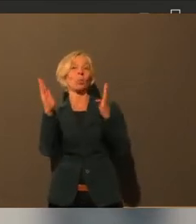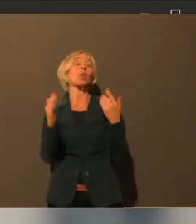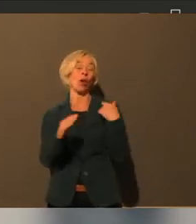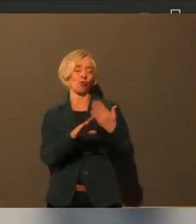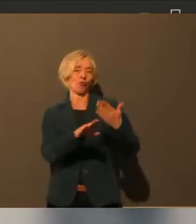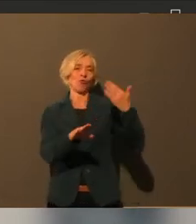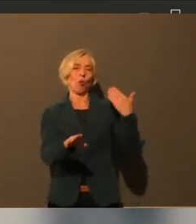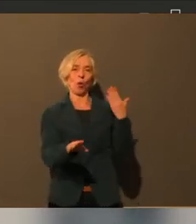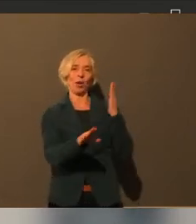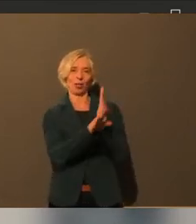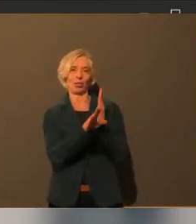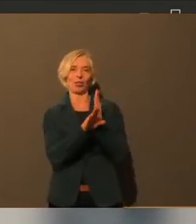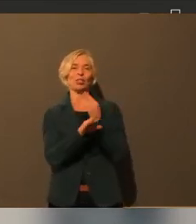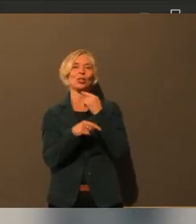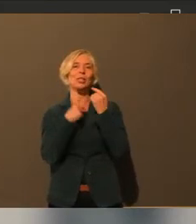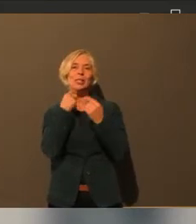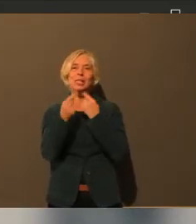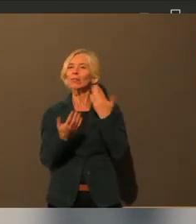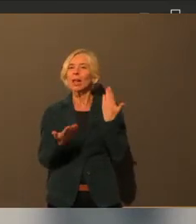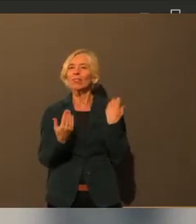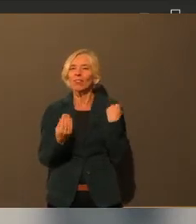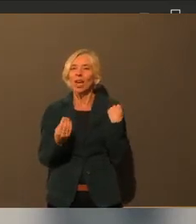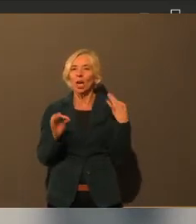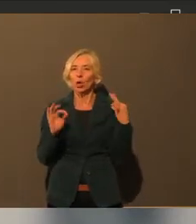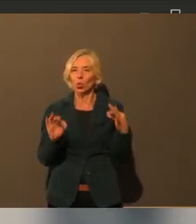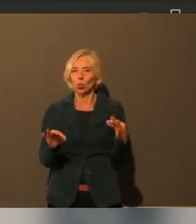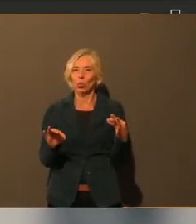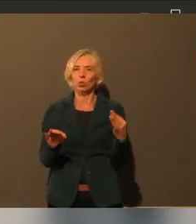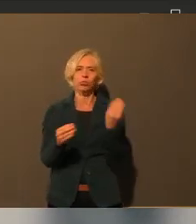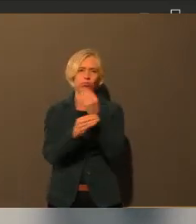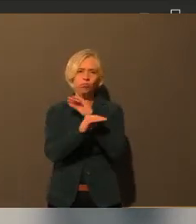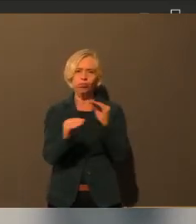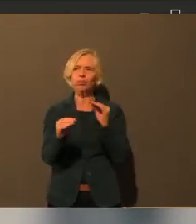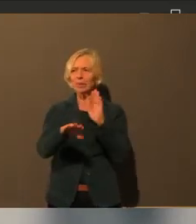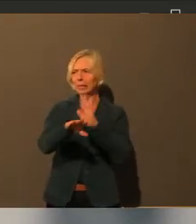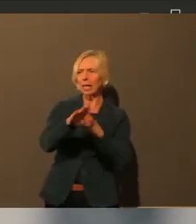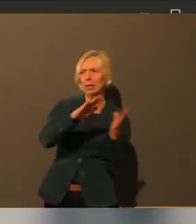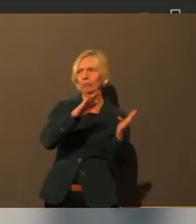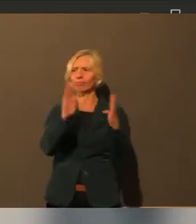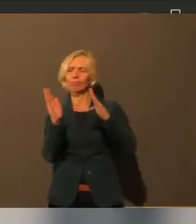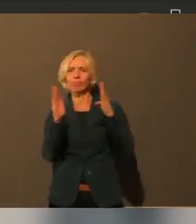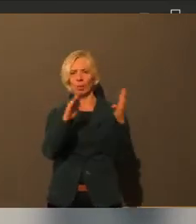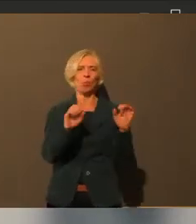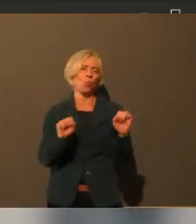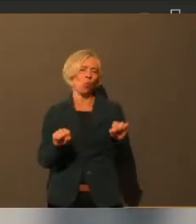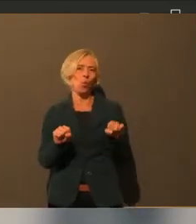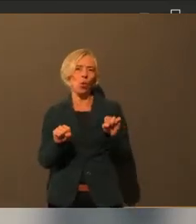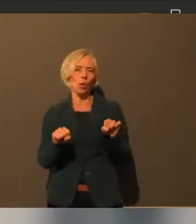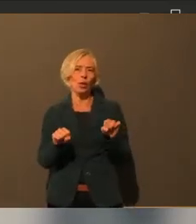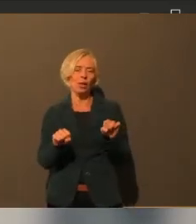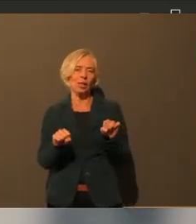Kommunikation auch aufrecht oder aufzubauen. Und dann fällt auch nochmal der Hinweis an der Stelle, dass ja die